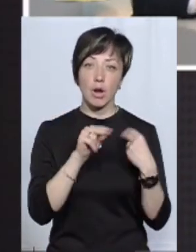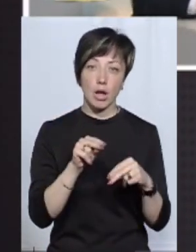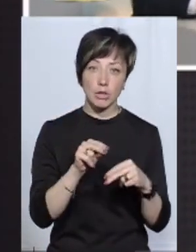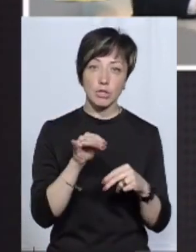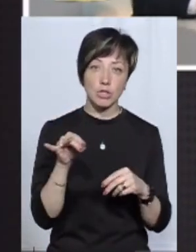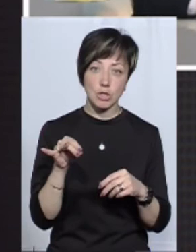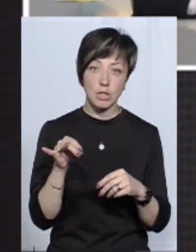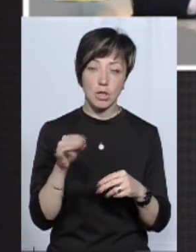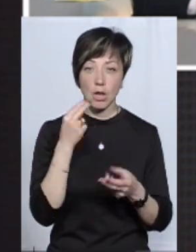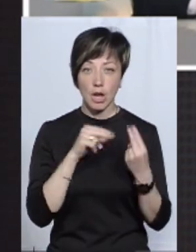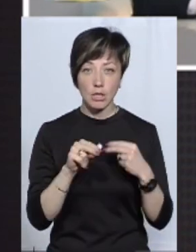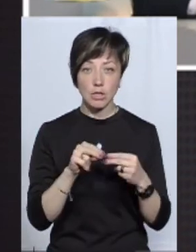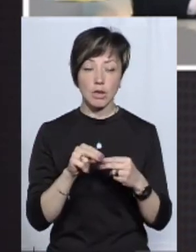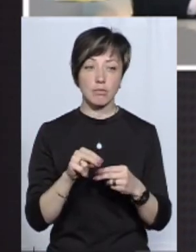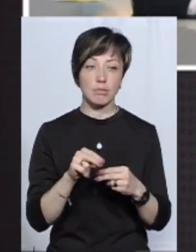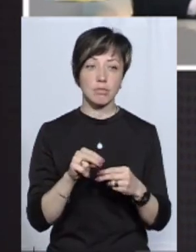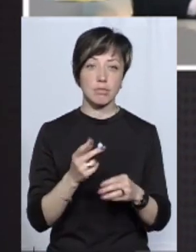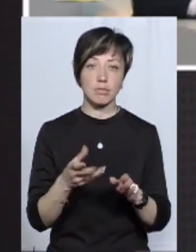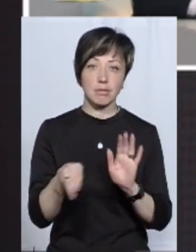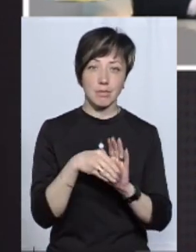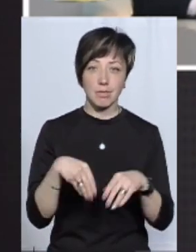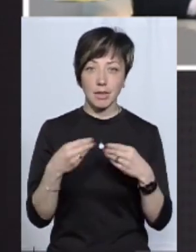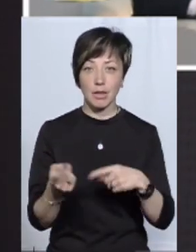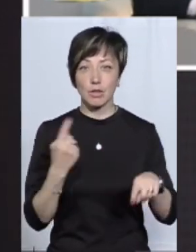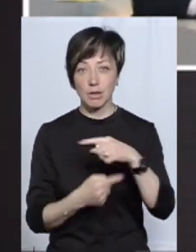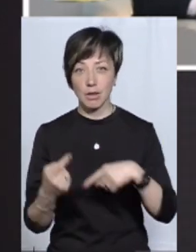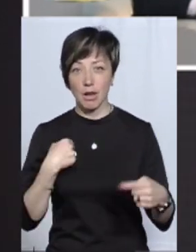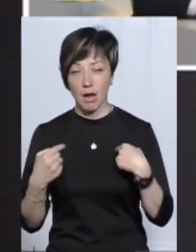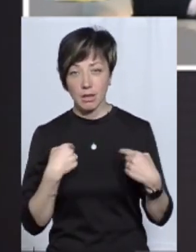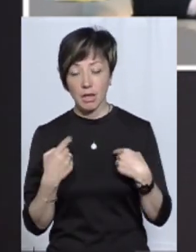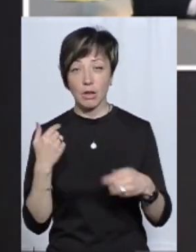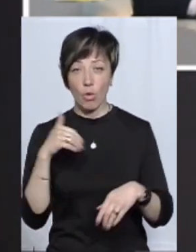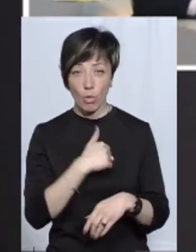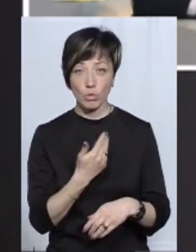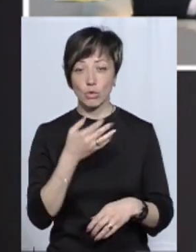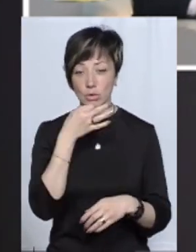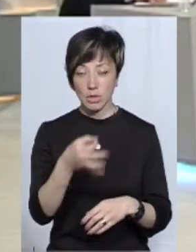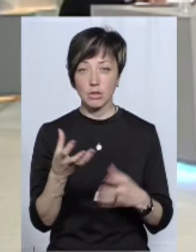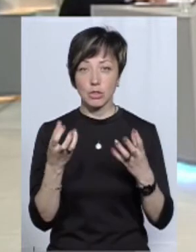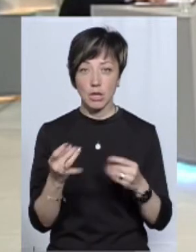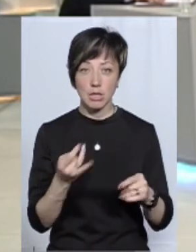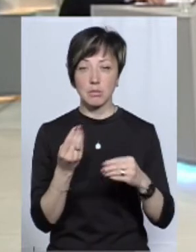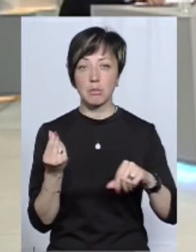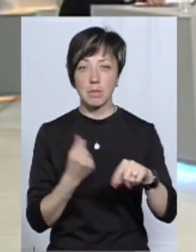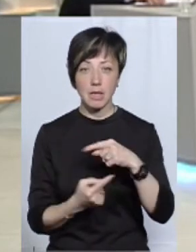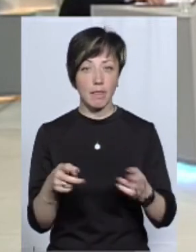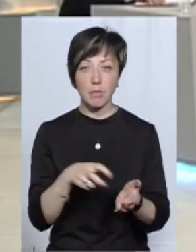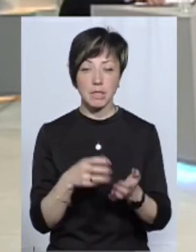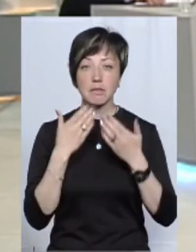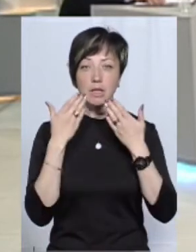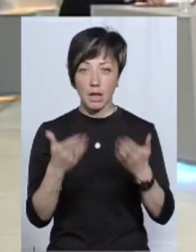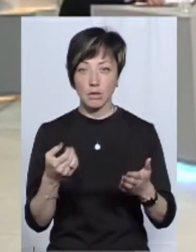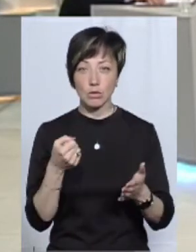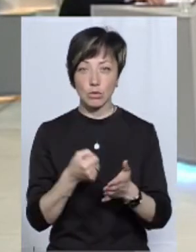краще. Чи там йому краще обійтися малою кров'ю, чи пройти круги ада. Так от я хочу ще раз сказати бізнесу, не бійтеся